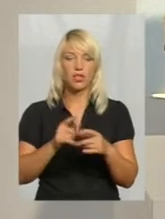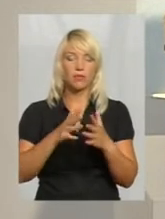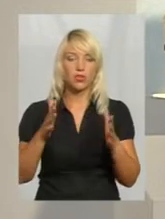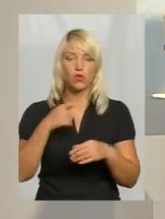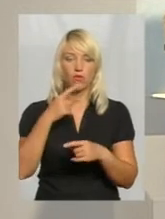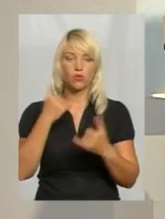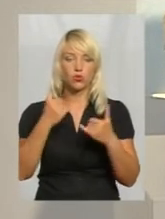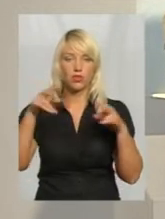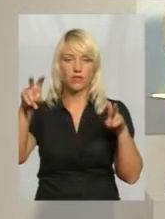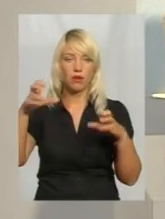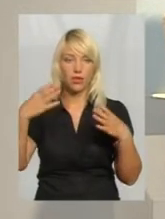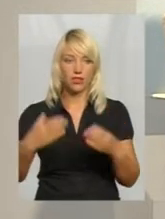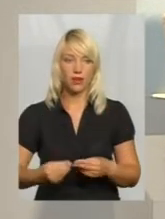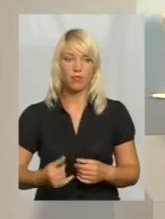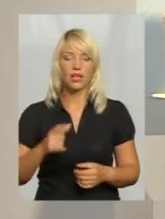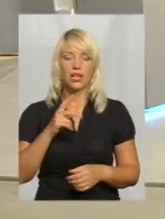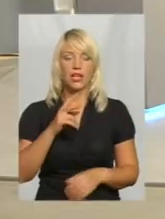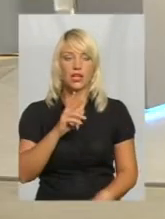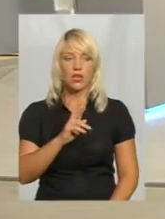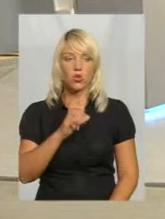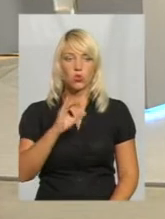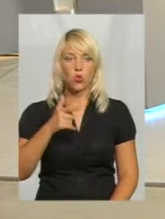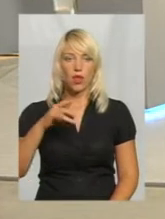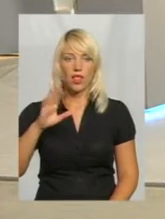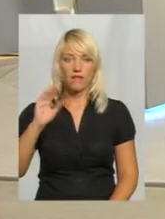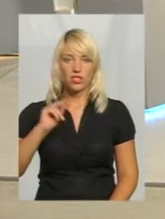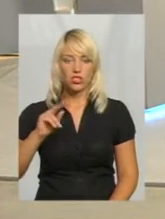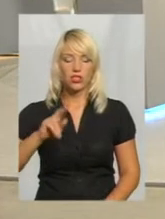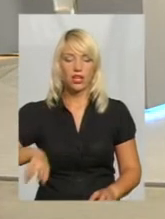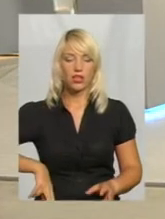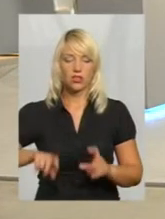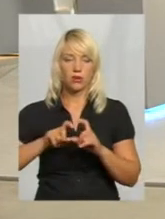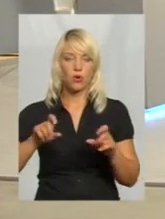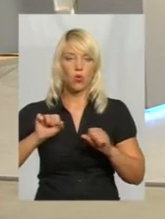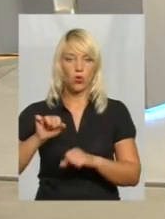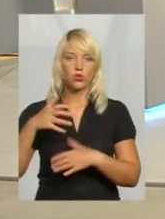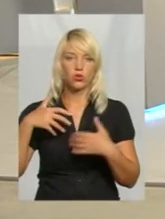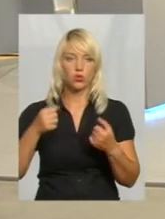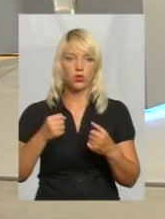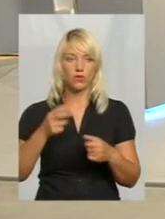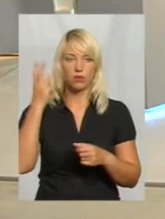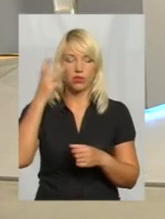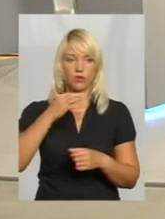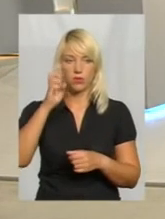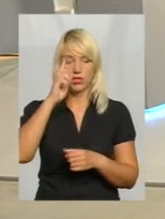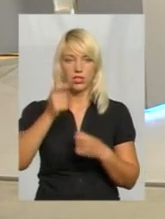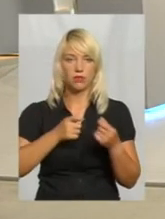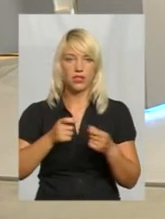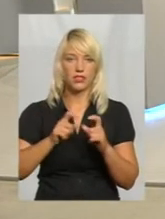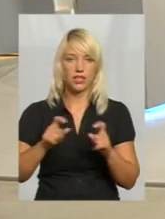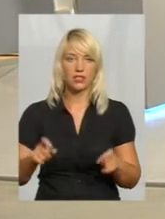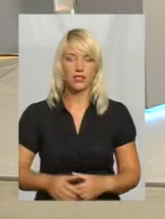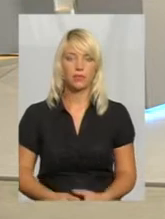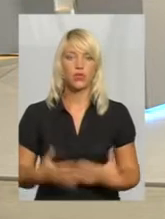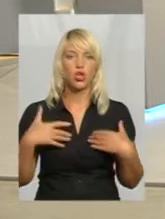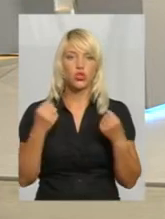сьогодні у темі дня з Яковом Цуглевичем, директором Департаменту охорони здоров'я Хмельницької облдержадміністрації. Мої вітаю. Здоров'я